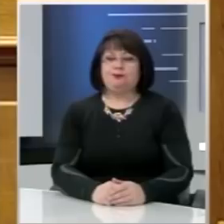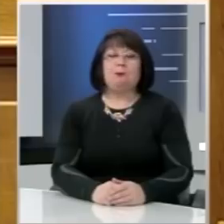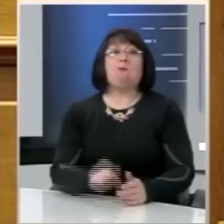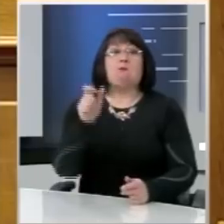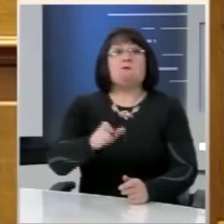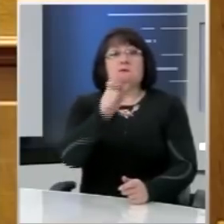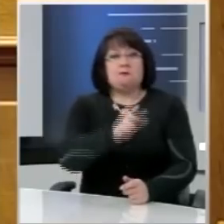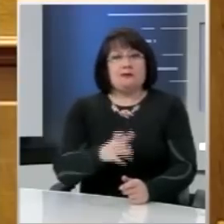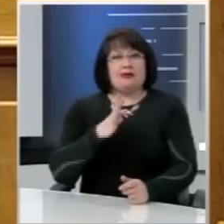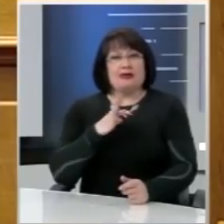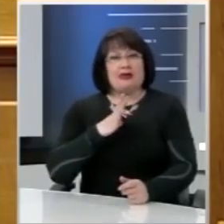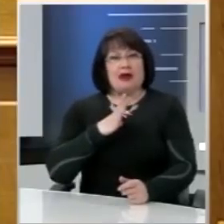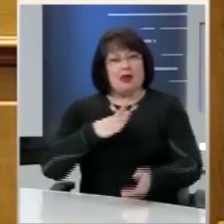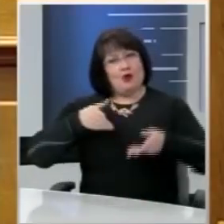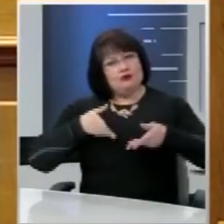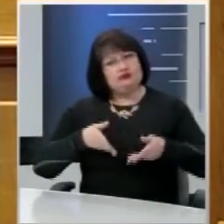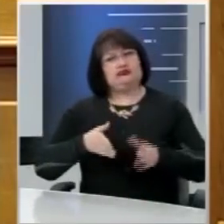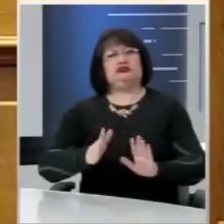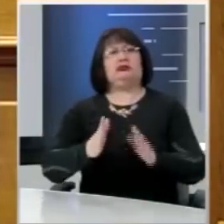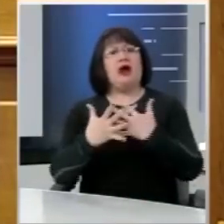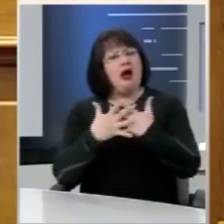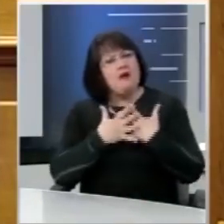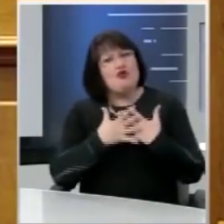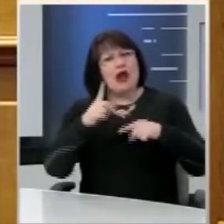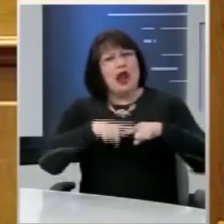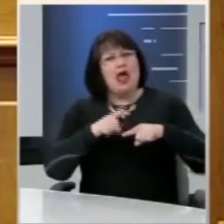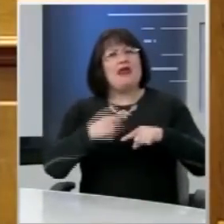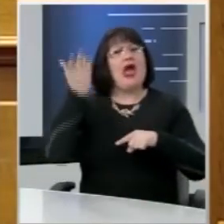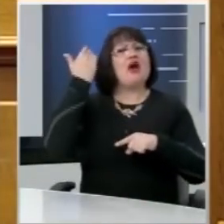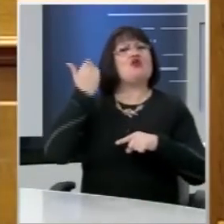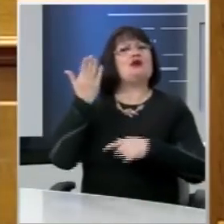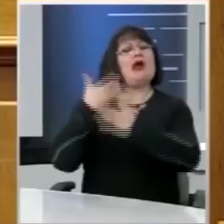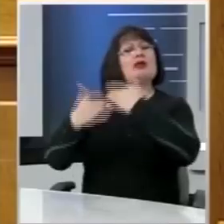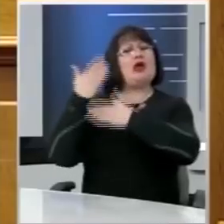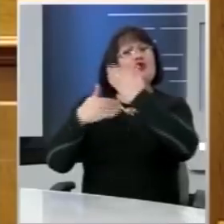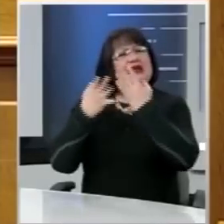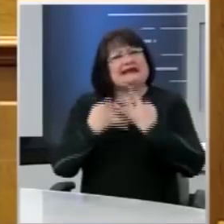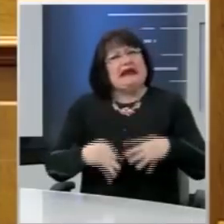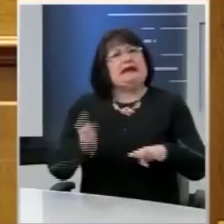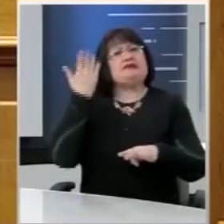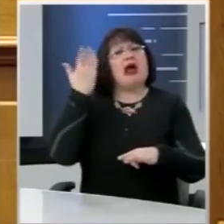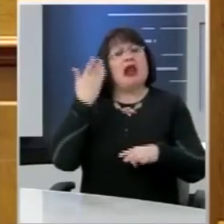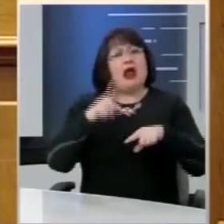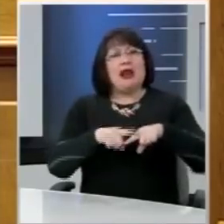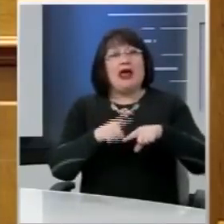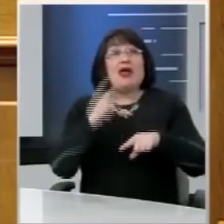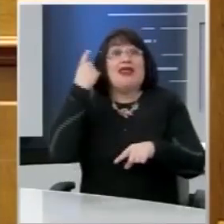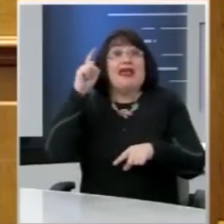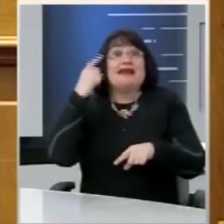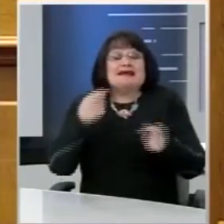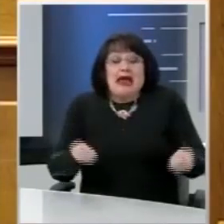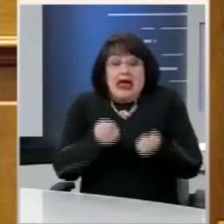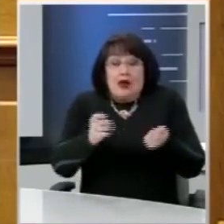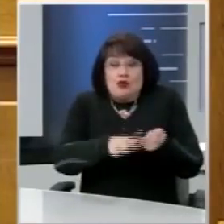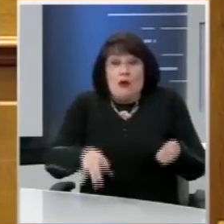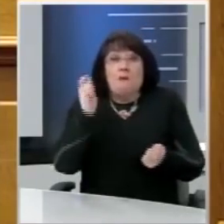αν και κατάγονται από την Ελλάδα, αν και αγαπούν την Ελλάδα, δεν το αμφισβητεί κανείς αυτό, εν τούτης δεν γνωρίζουν την